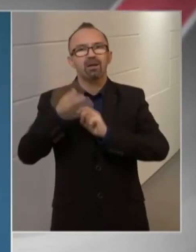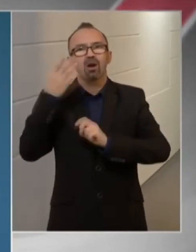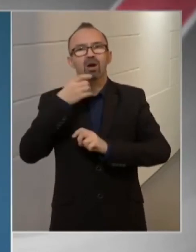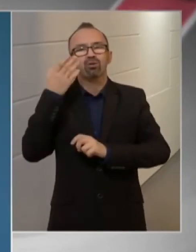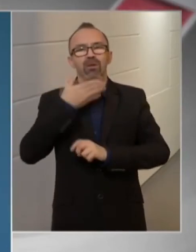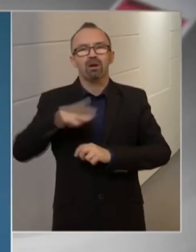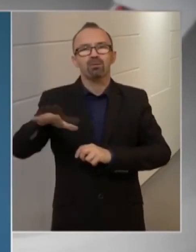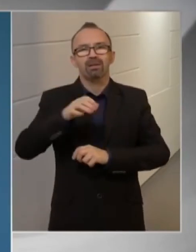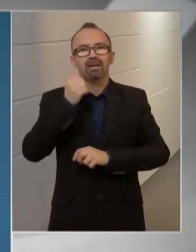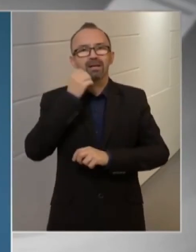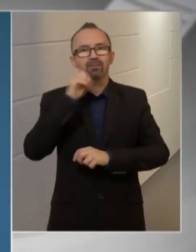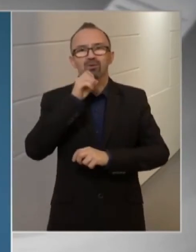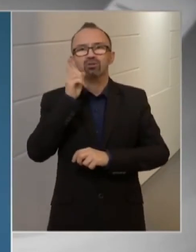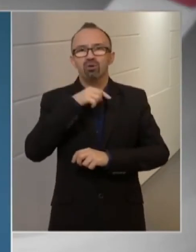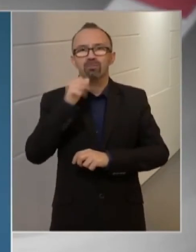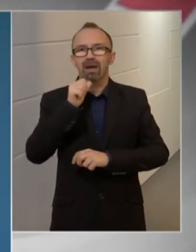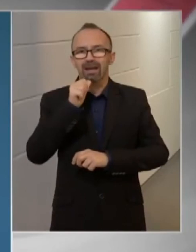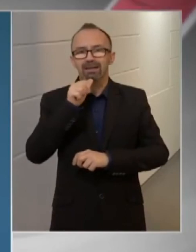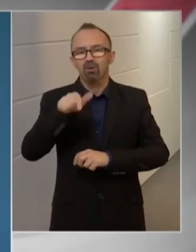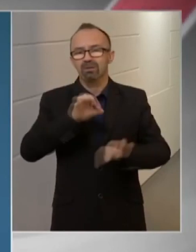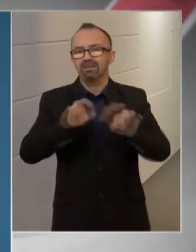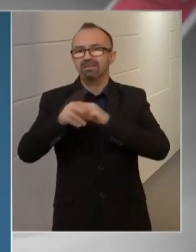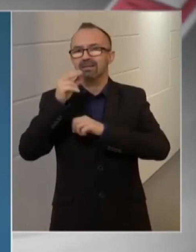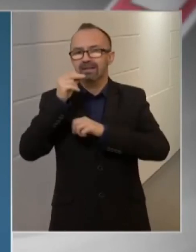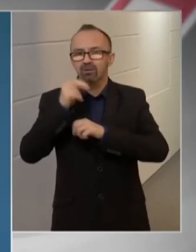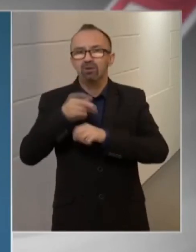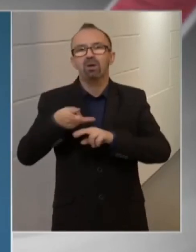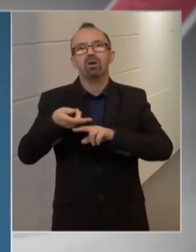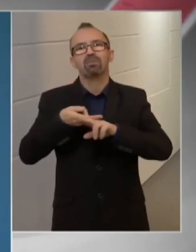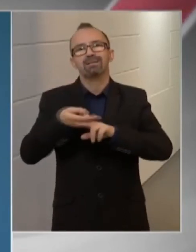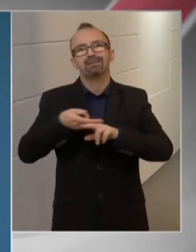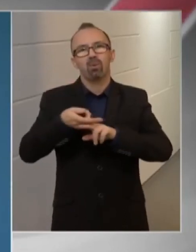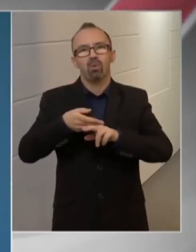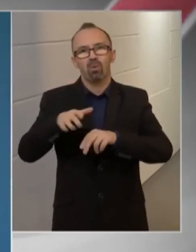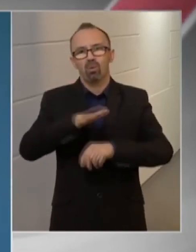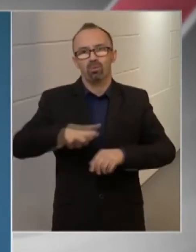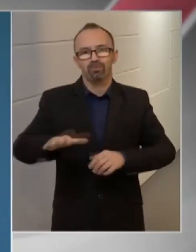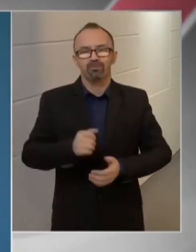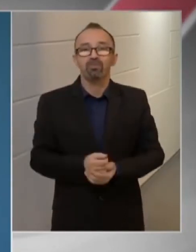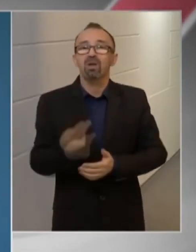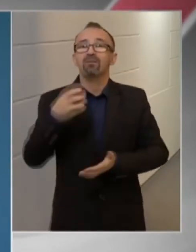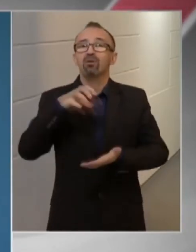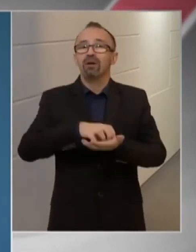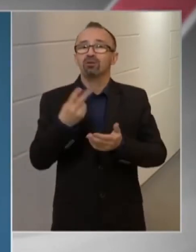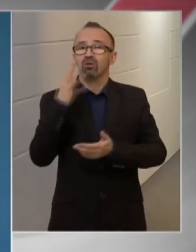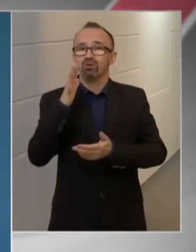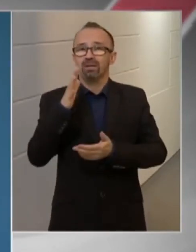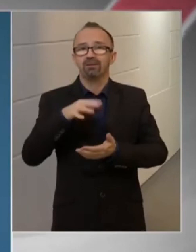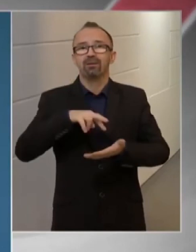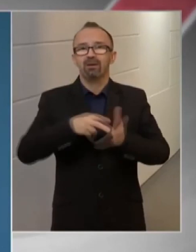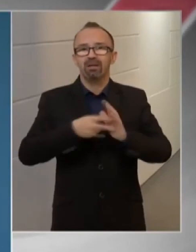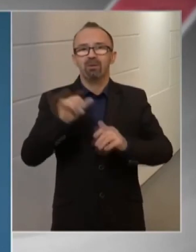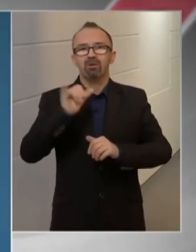-Bihar megyei monostorpái területén intézkedtek rendőreink egy presszó területén. A kiárási tilalom és a közterület használat